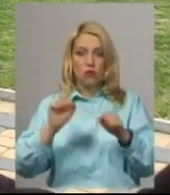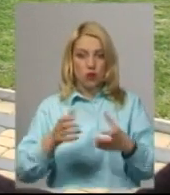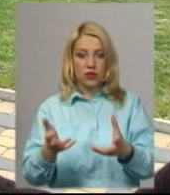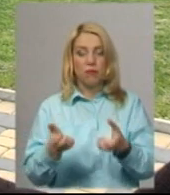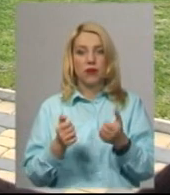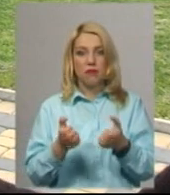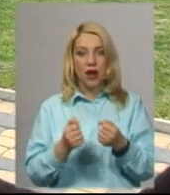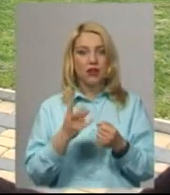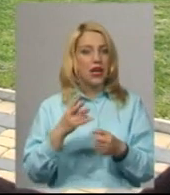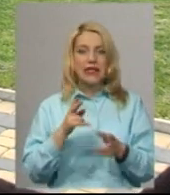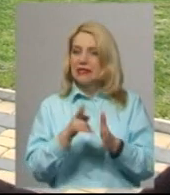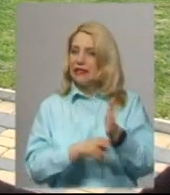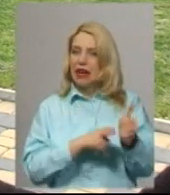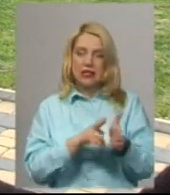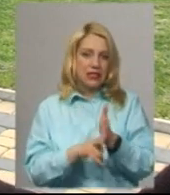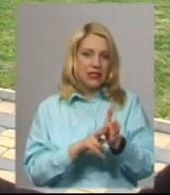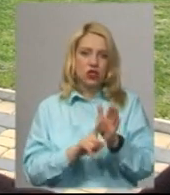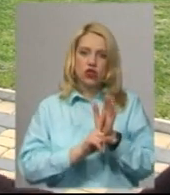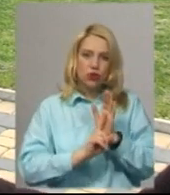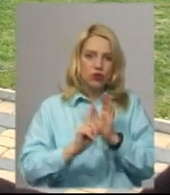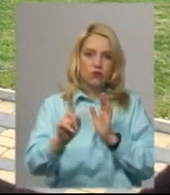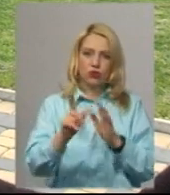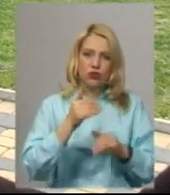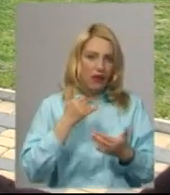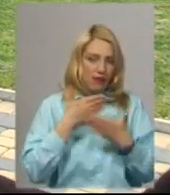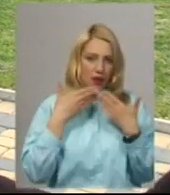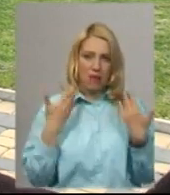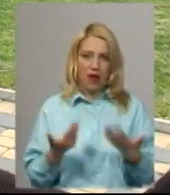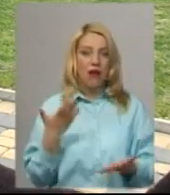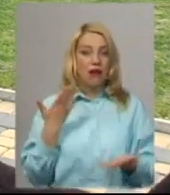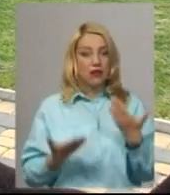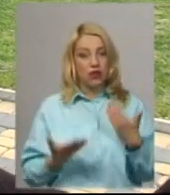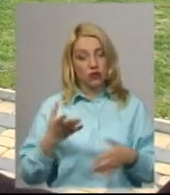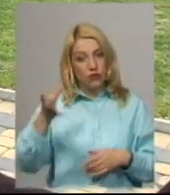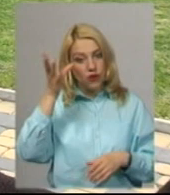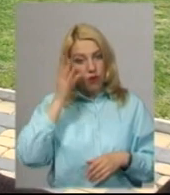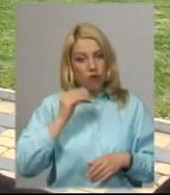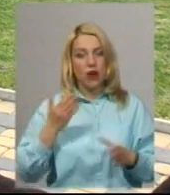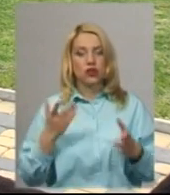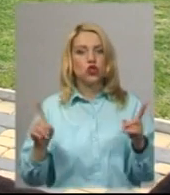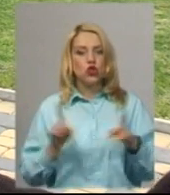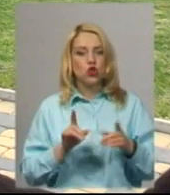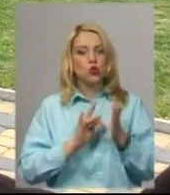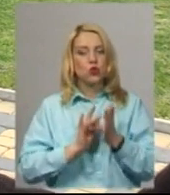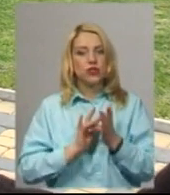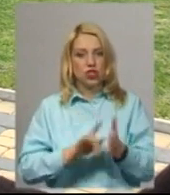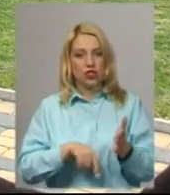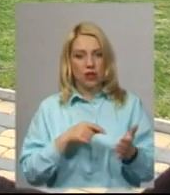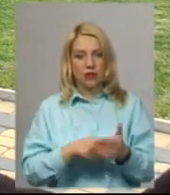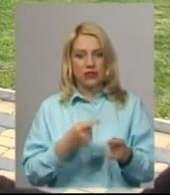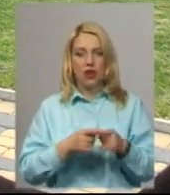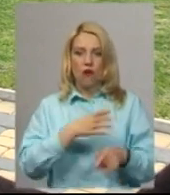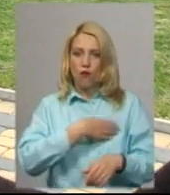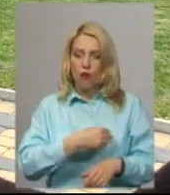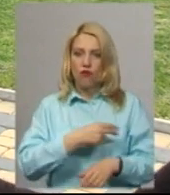групи, то залізничного сполучення немає. Якщо врахувати, що міста туристичні – це Львів,